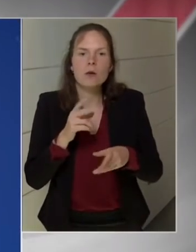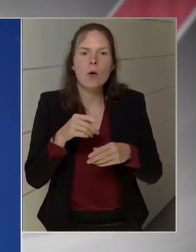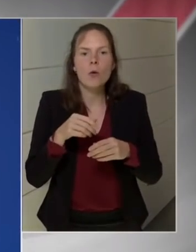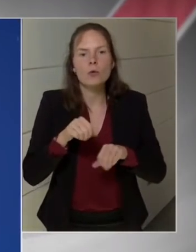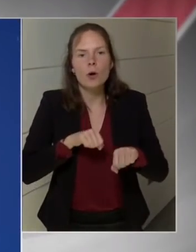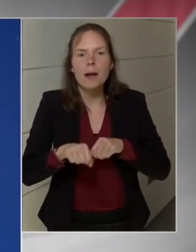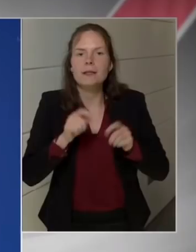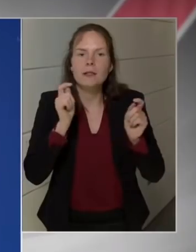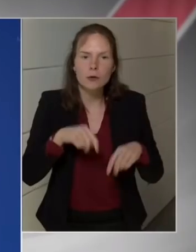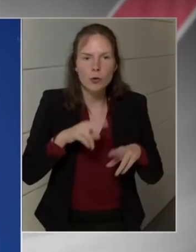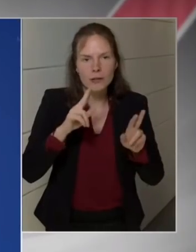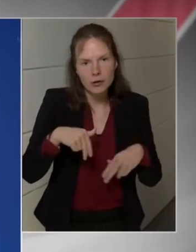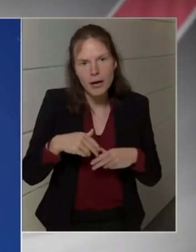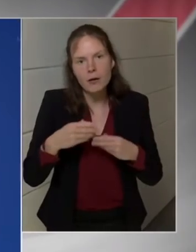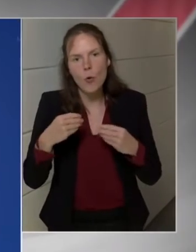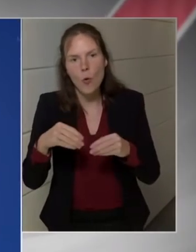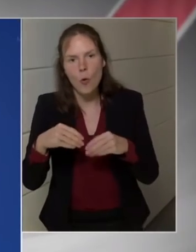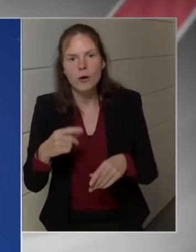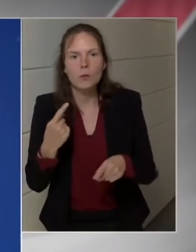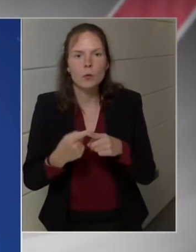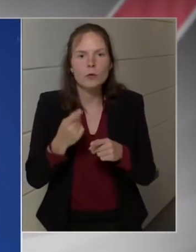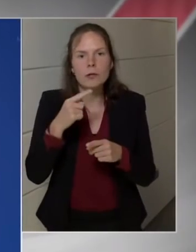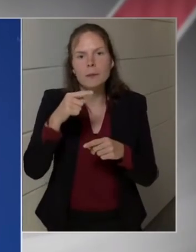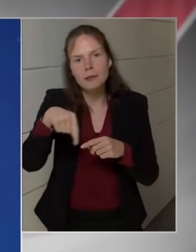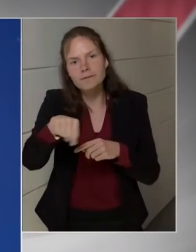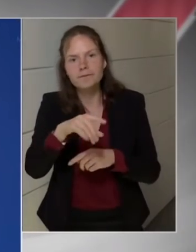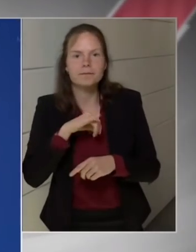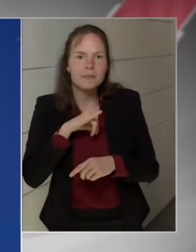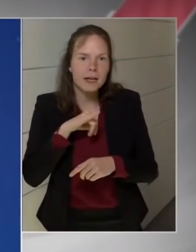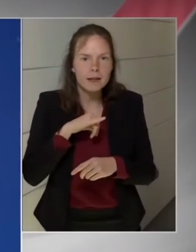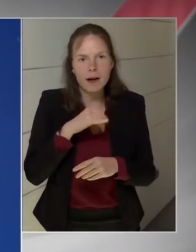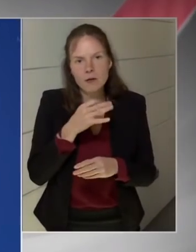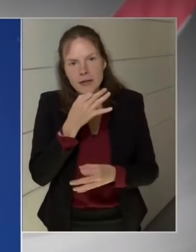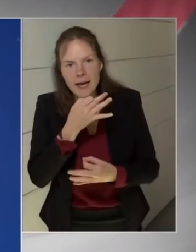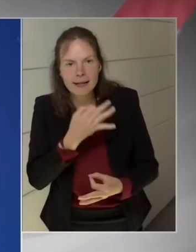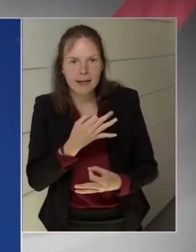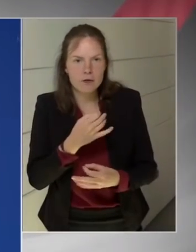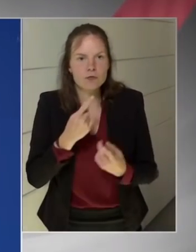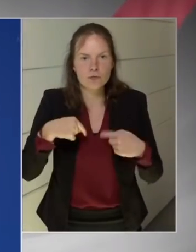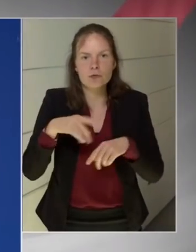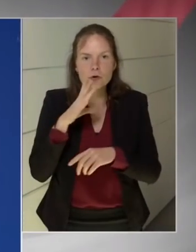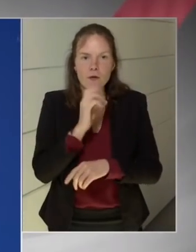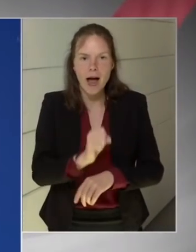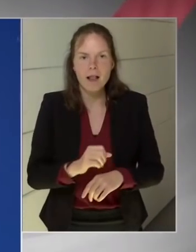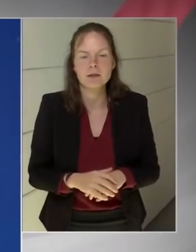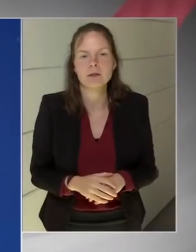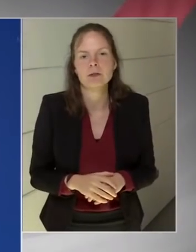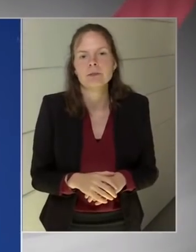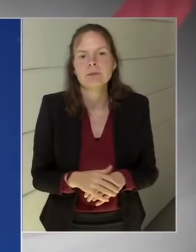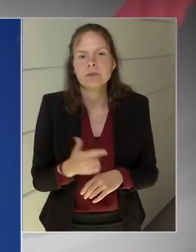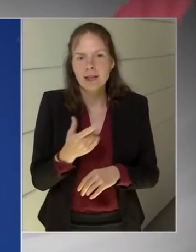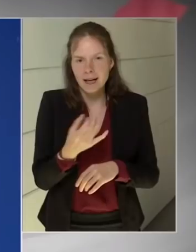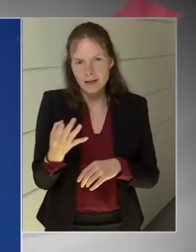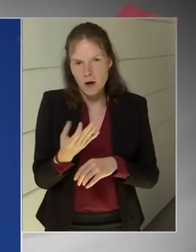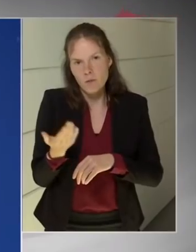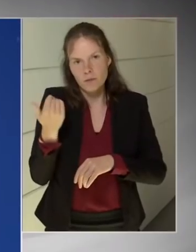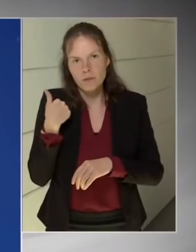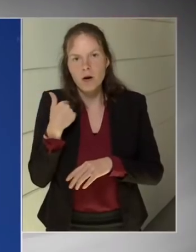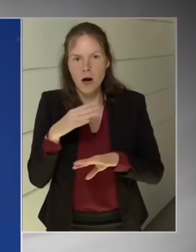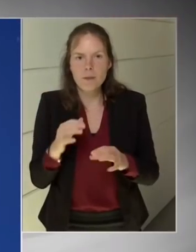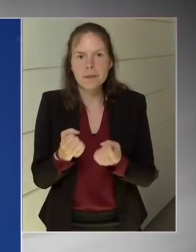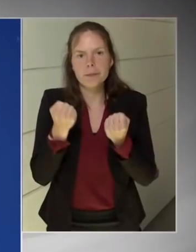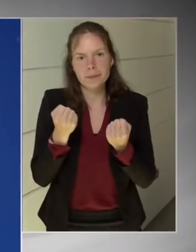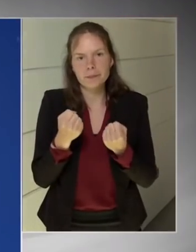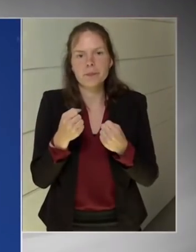az együttműködésünk az változatlan marad. A kormányi infó minden se továbbra is rendelkezésre áll, hogy a kormányzdi döntésekről